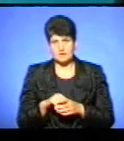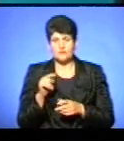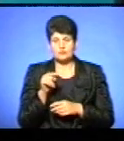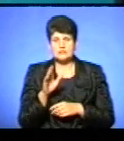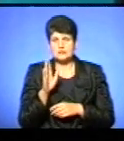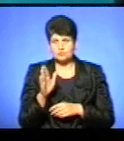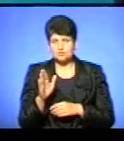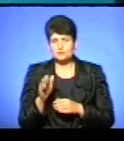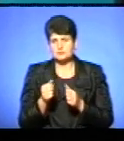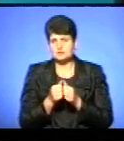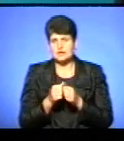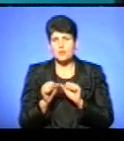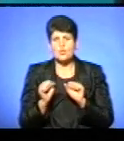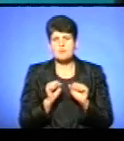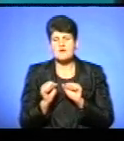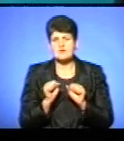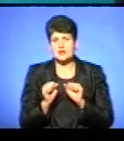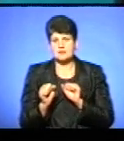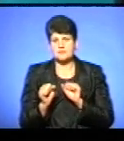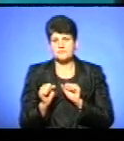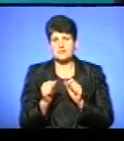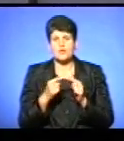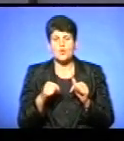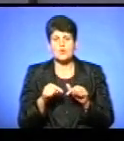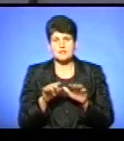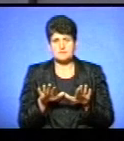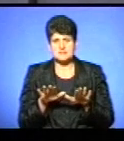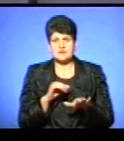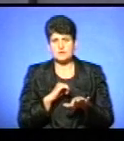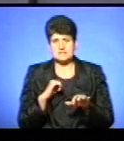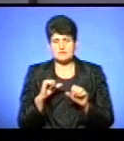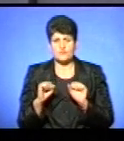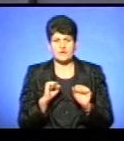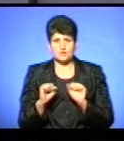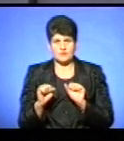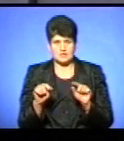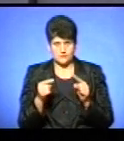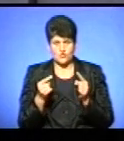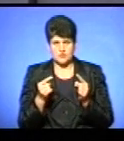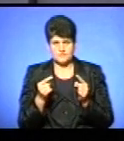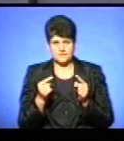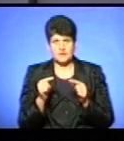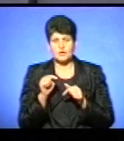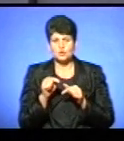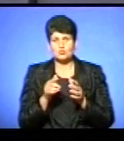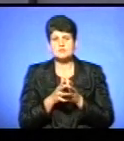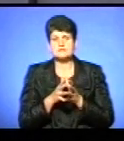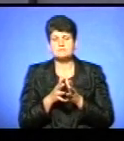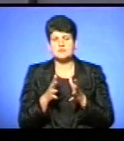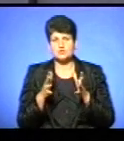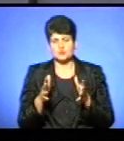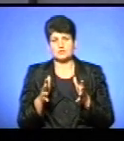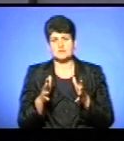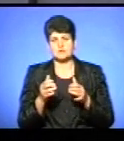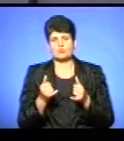при управліннях… При органах місцевого самоврядування вони створені. Тобто тут збільшується повноваження